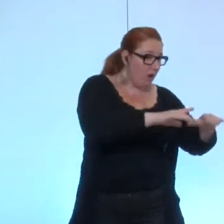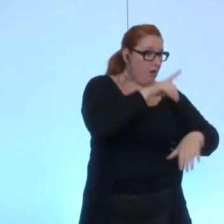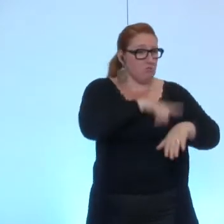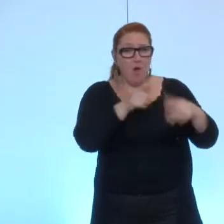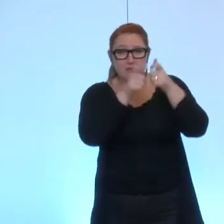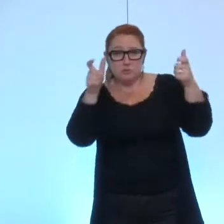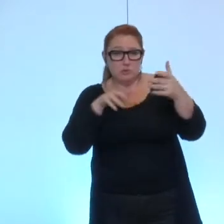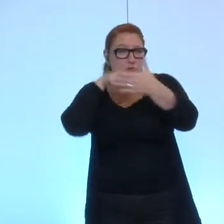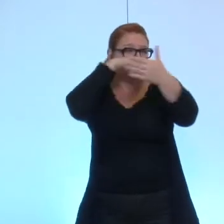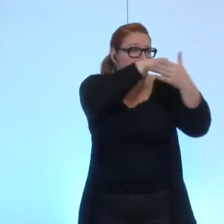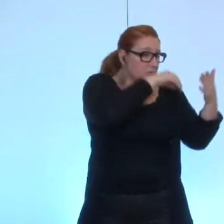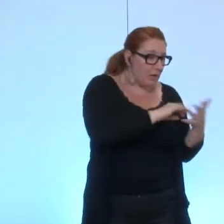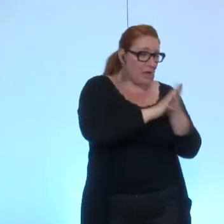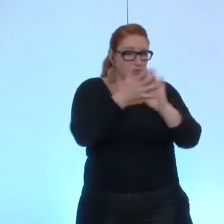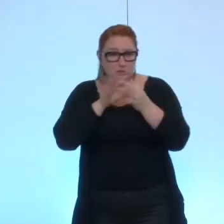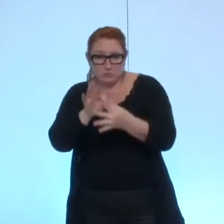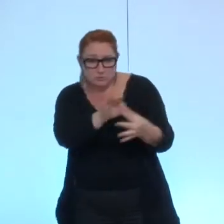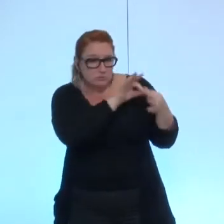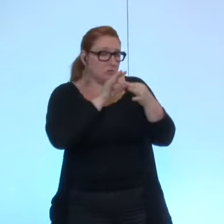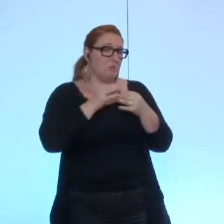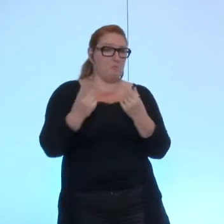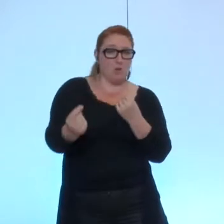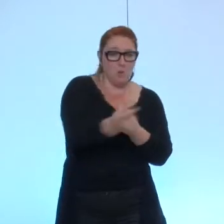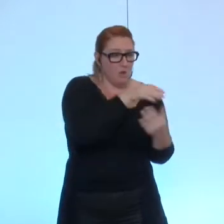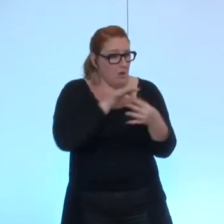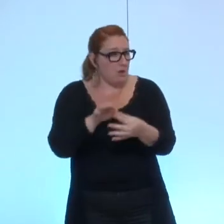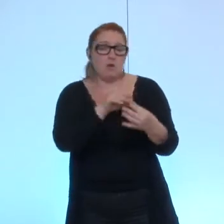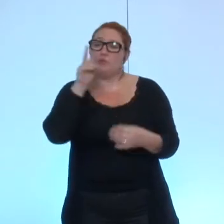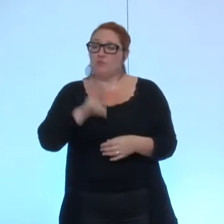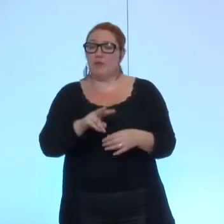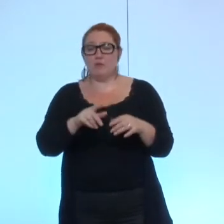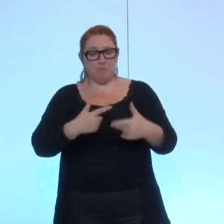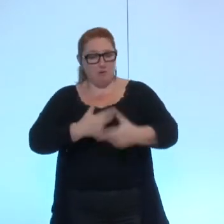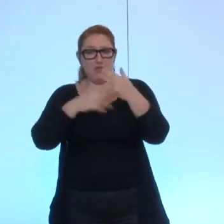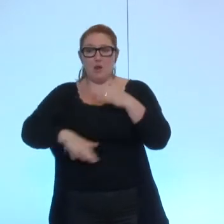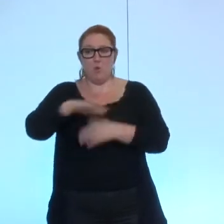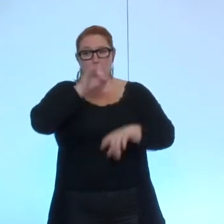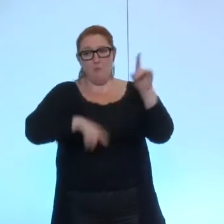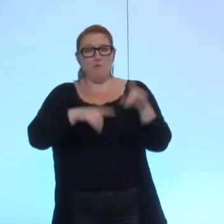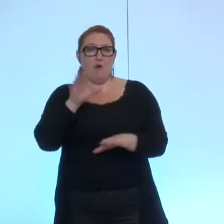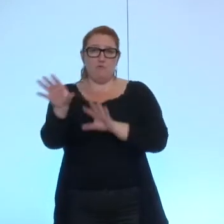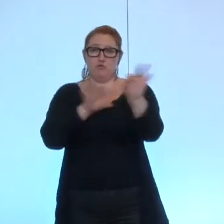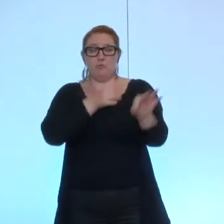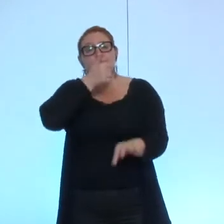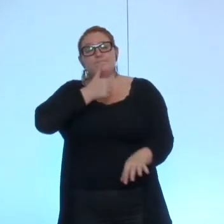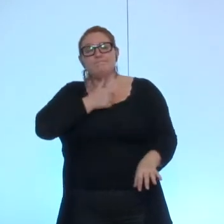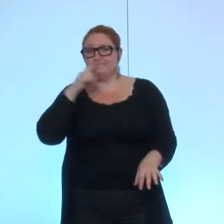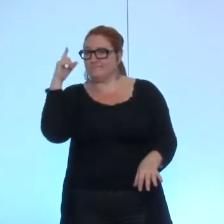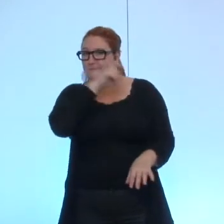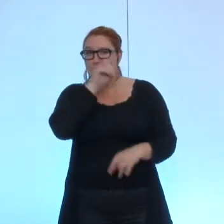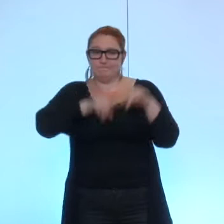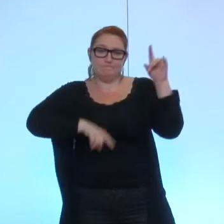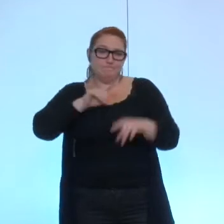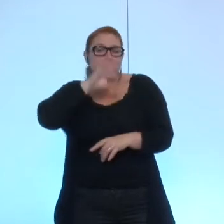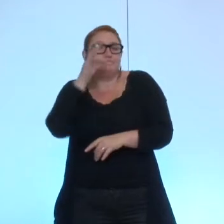dans le lien avec les associations, avec les partenaires. Oui, les mandats locaux nécessitent de faire des choix parfois difficiles. Oui, ces mandats